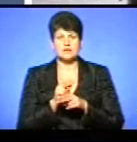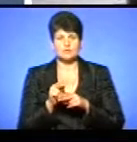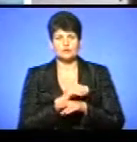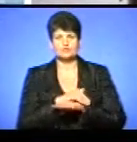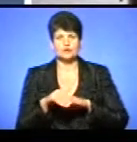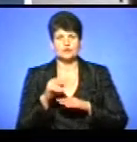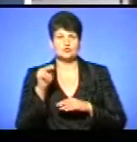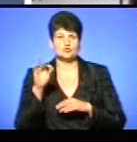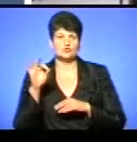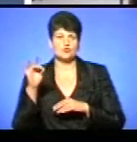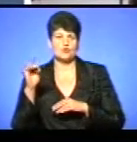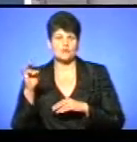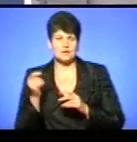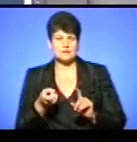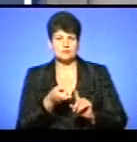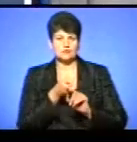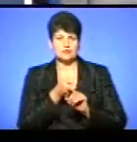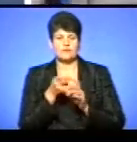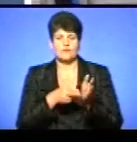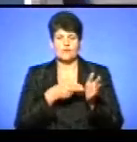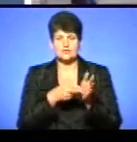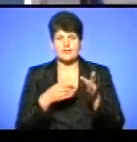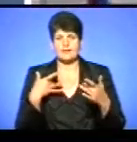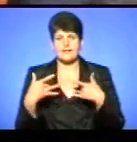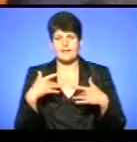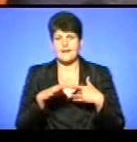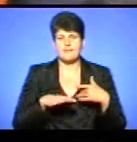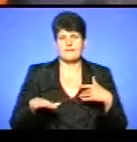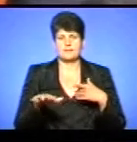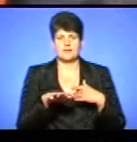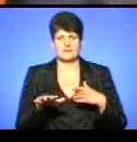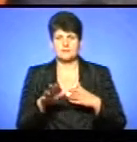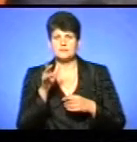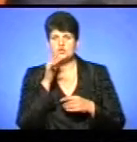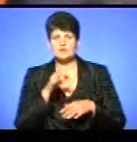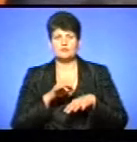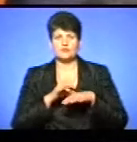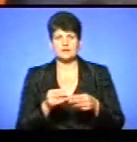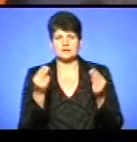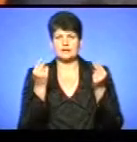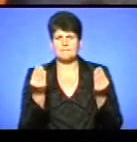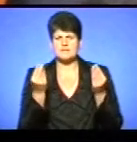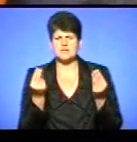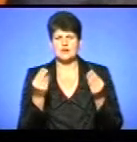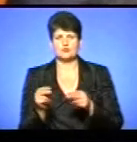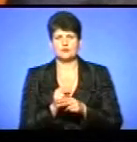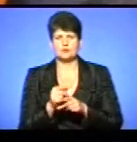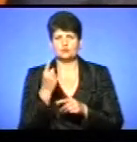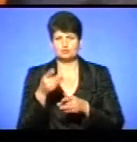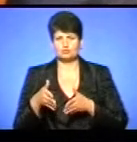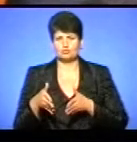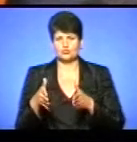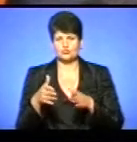'ячеслава Чорновола, яка сполучає залізничний вокзал та театральний майдан. Під час проведення капітального ремонту одну полосу